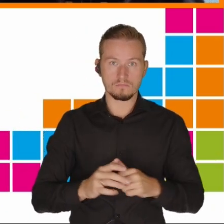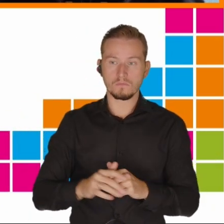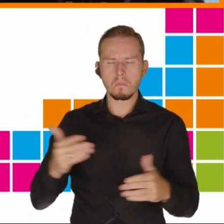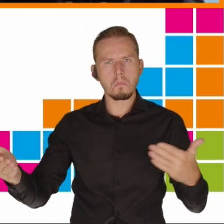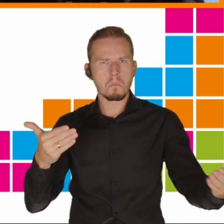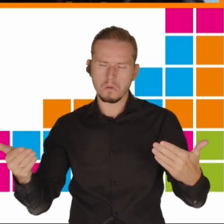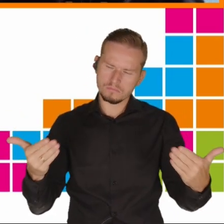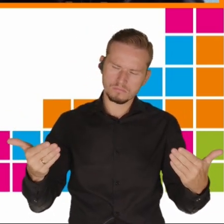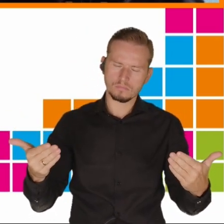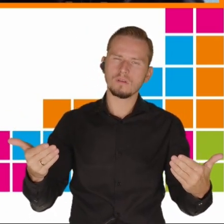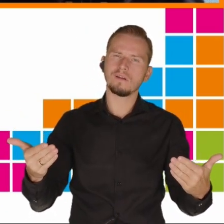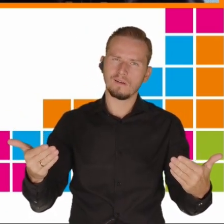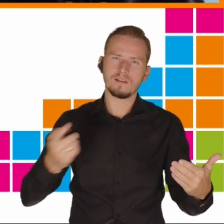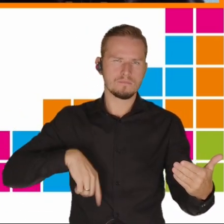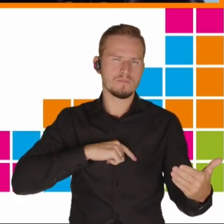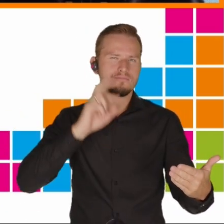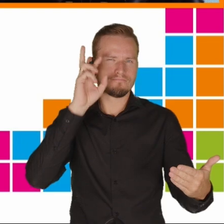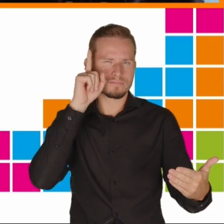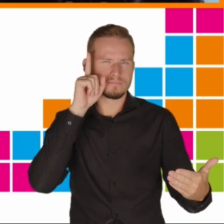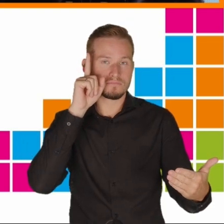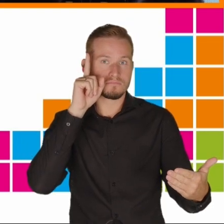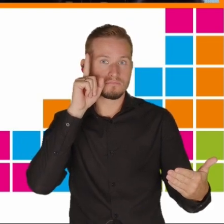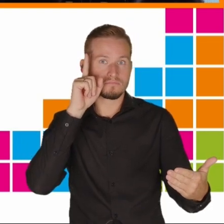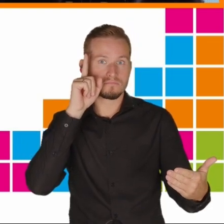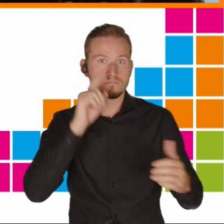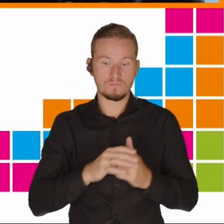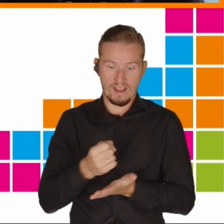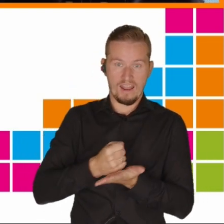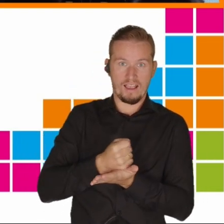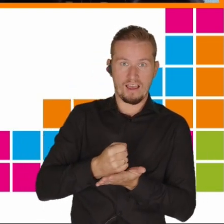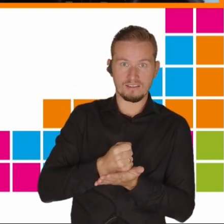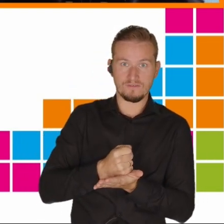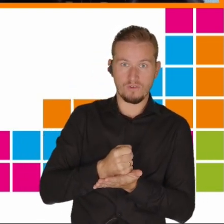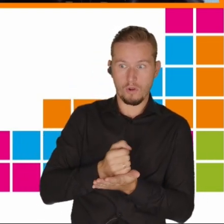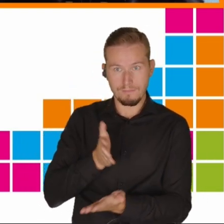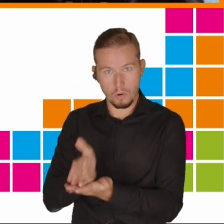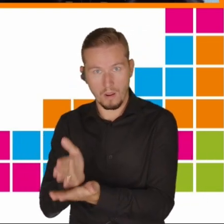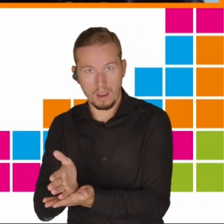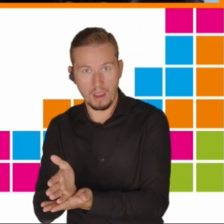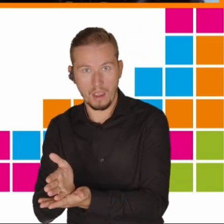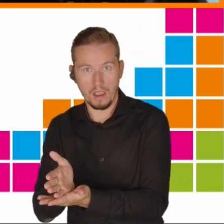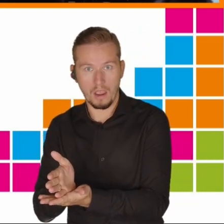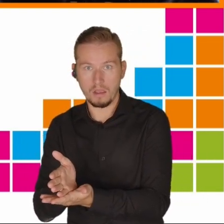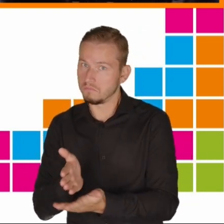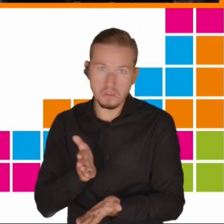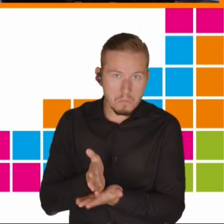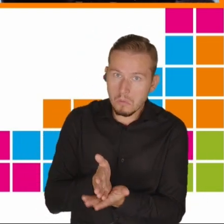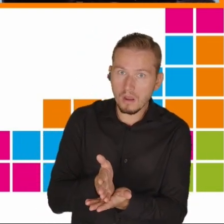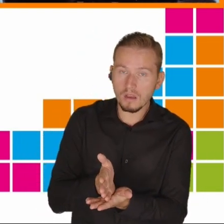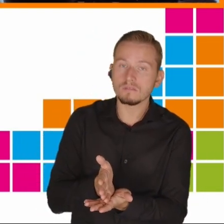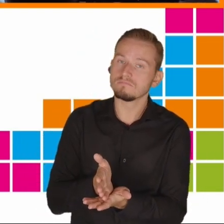stwierdzić, czy lek pomaga na taką chorobę czy nie. Bardzo często